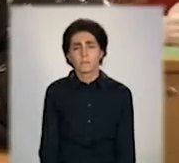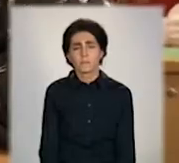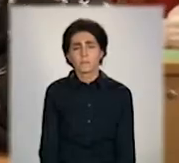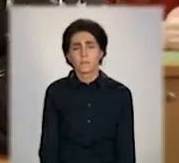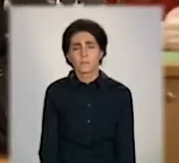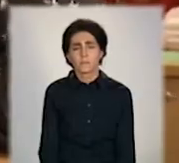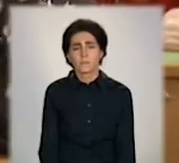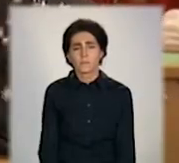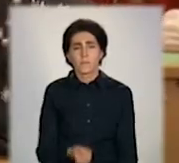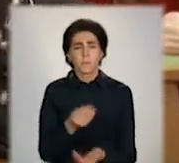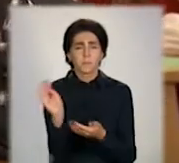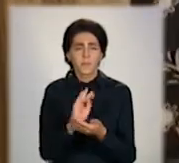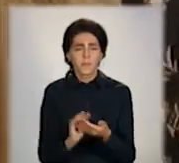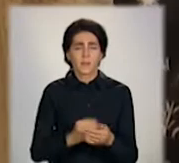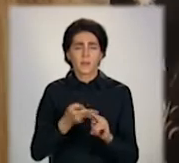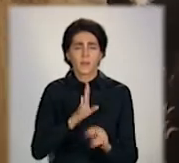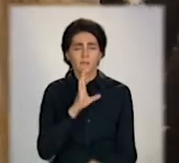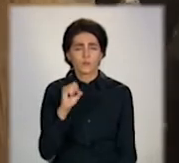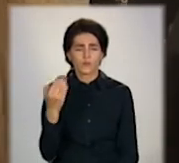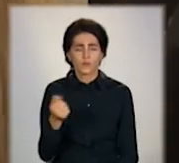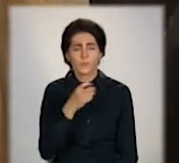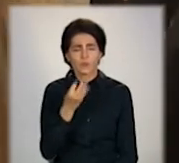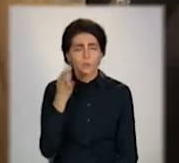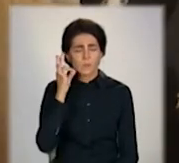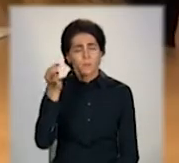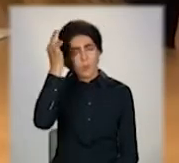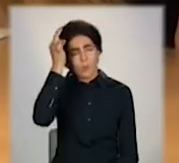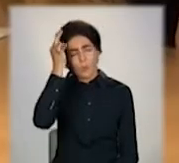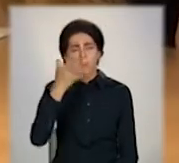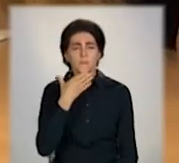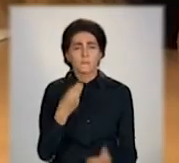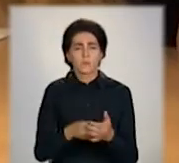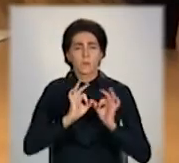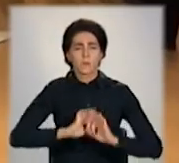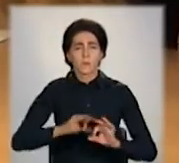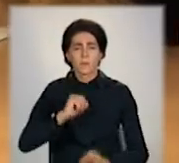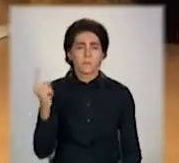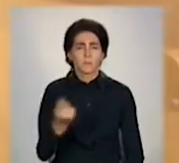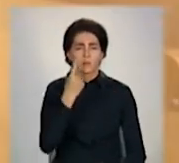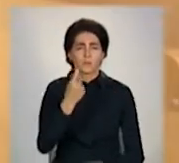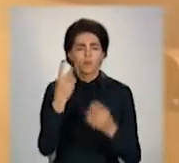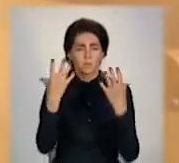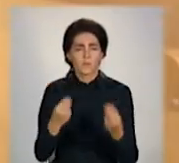На папері 16-річна Олександра залишає свої спогади про перший день війни.